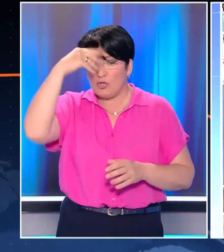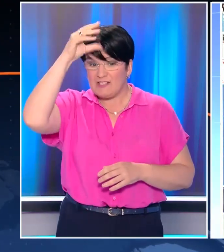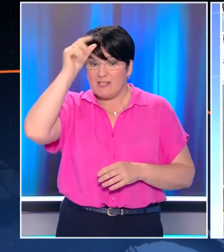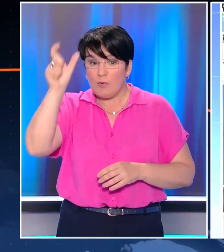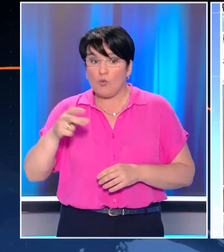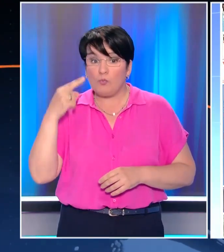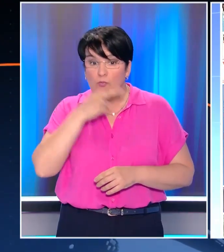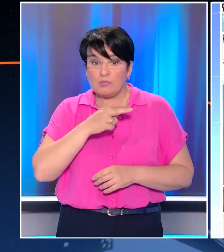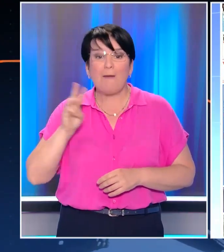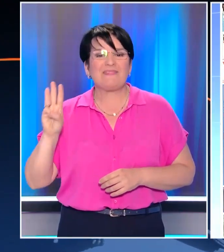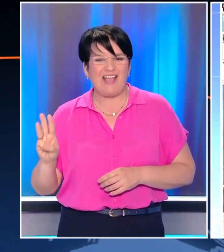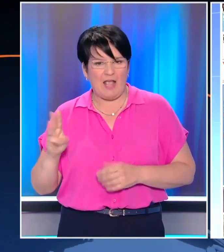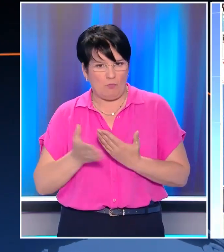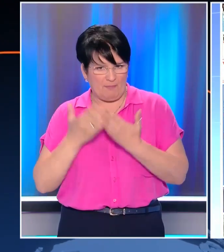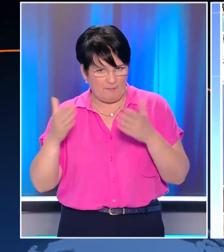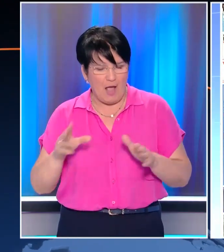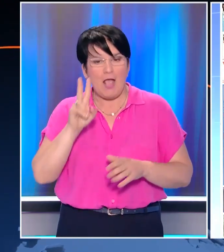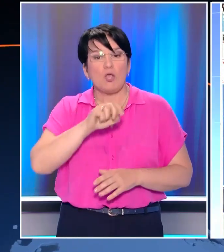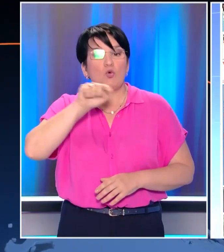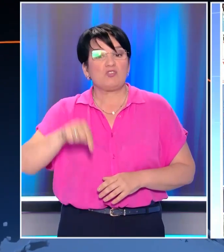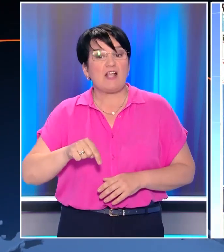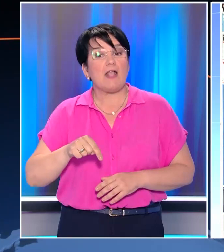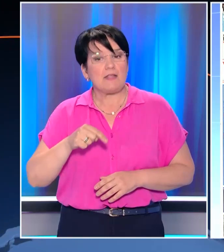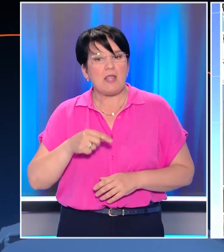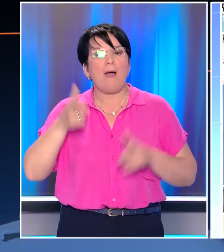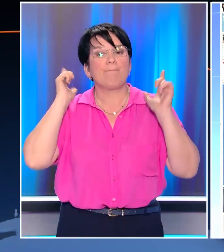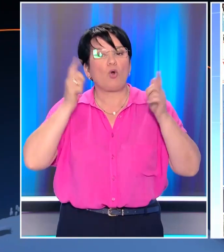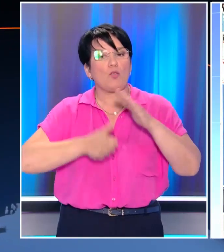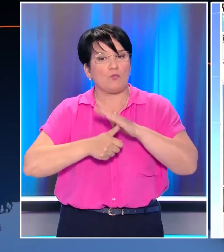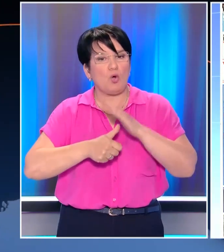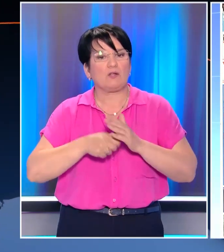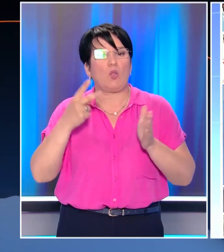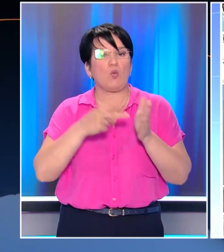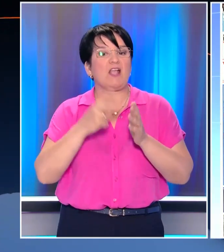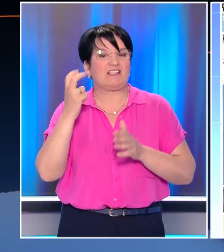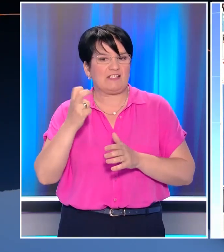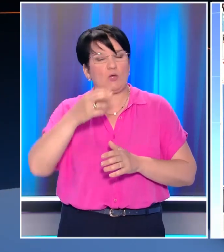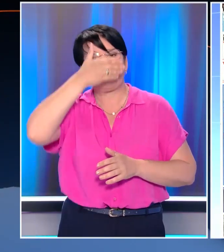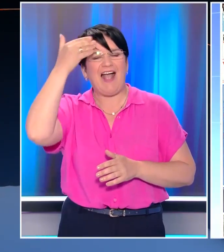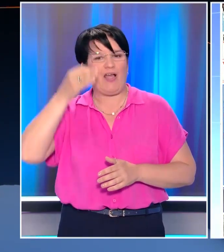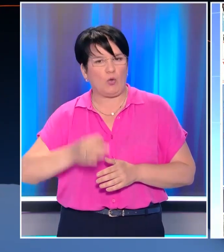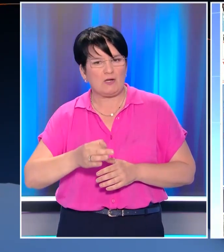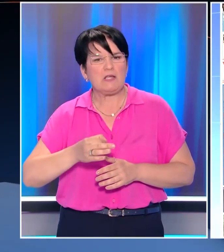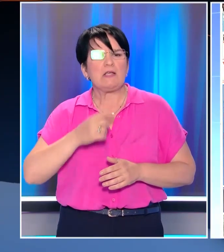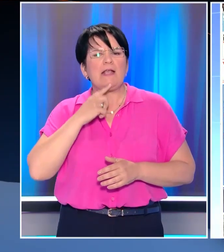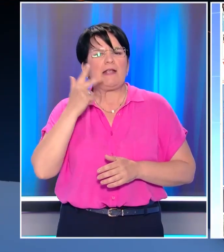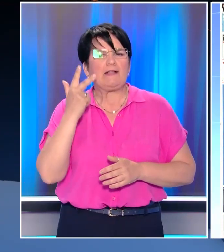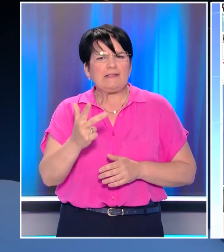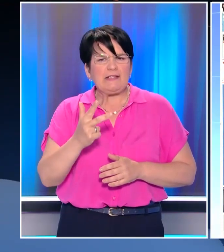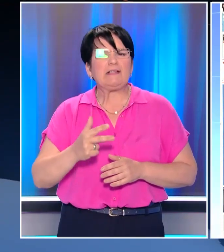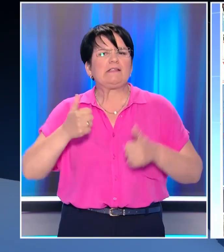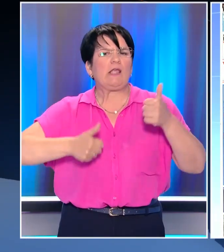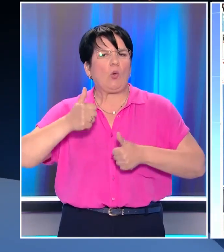πρωθυπουργός επισκέφτηκε την Ψέριμο. Στις 29 του μηνός η πρόεδρος της Δημοκρατίας επισκέφτηκε το Αγαθονίση. Και στις 3 Ιουνίου ο πρωθυπουργός Κυριάκος